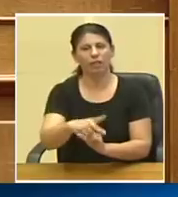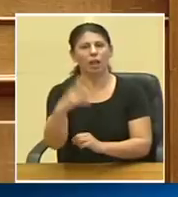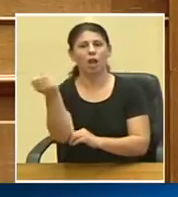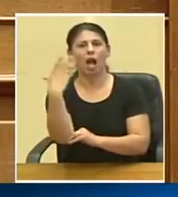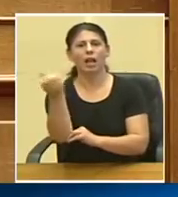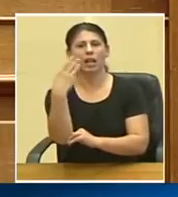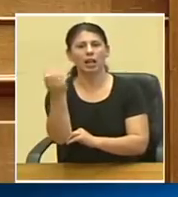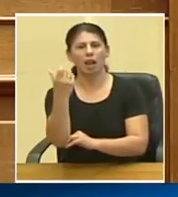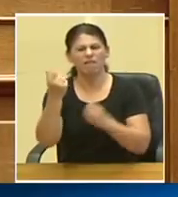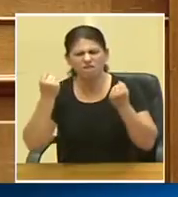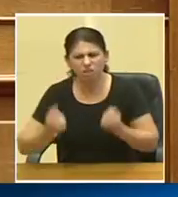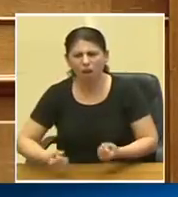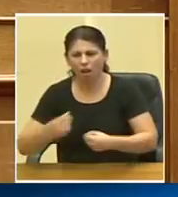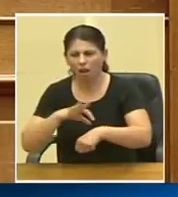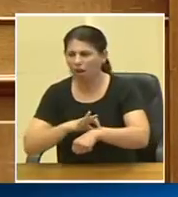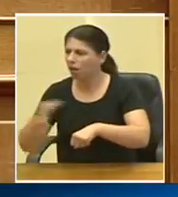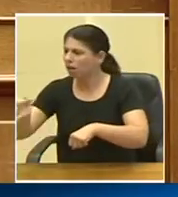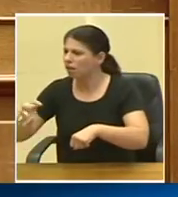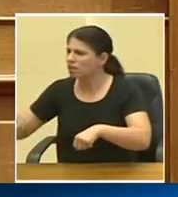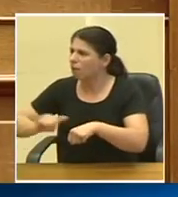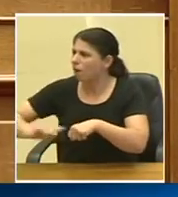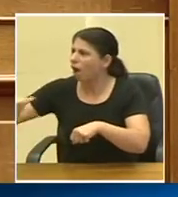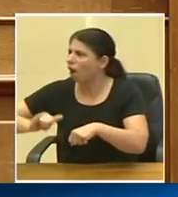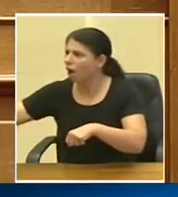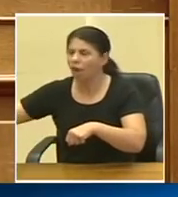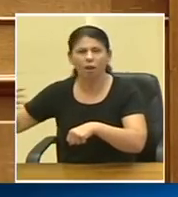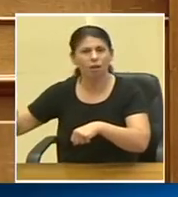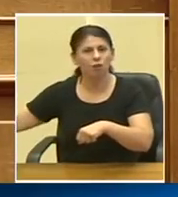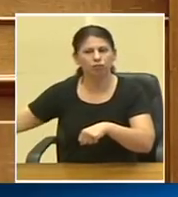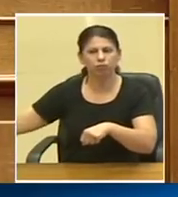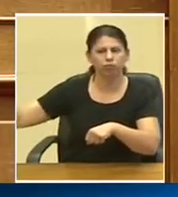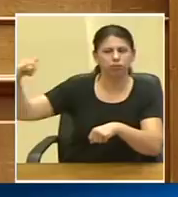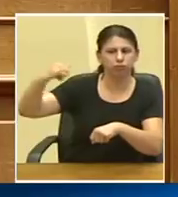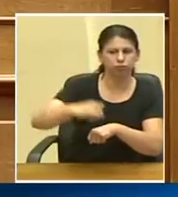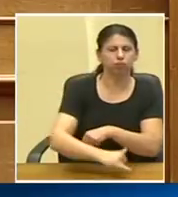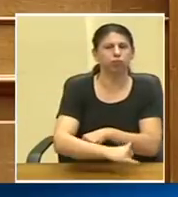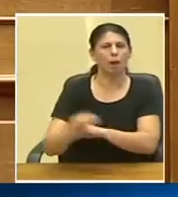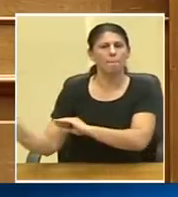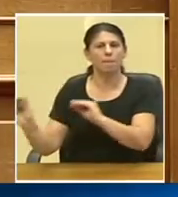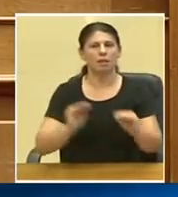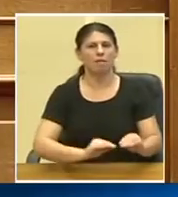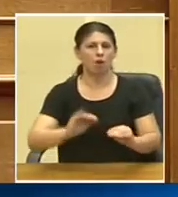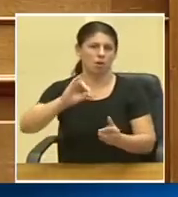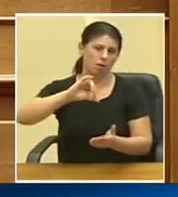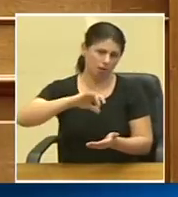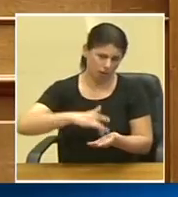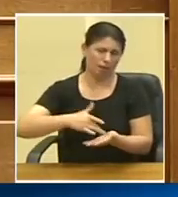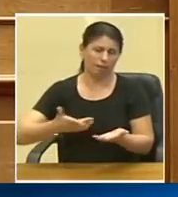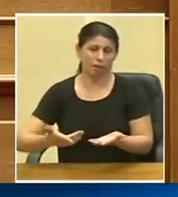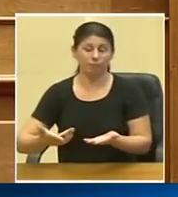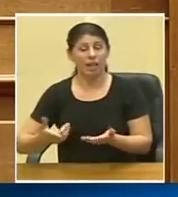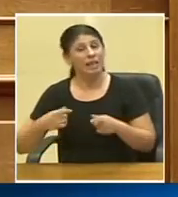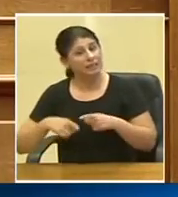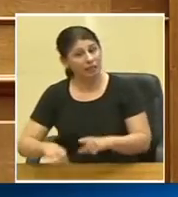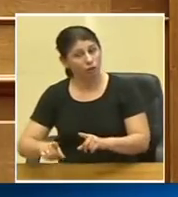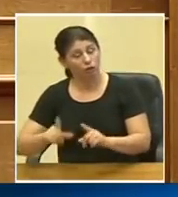βαραίων σπασχόντων από όλες τις νησιωτικές περιοχές της χώρας. Ταυτόχρονα, συμφωνήθηκε και θα